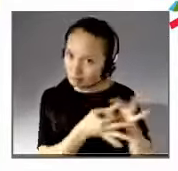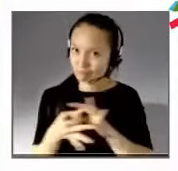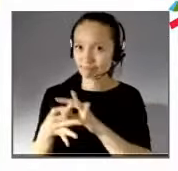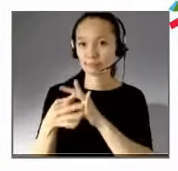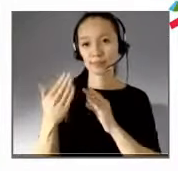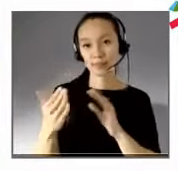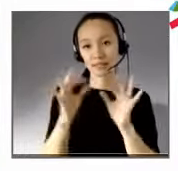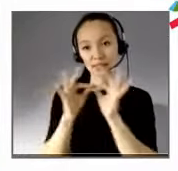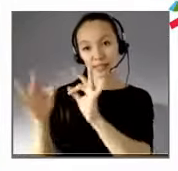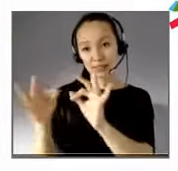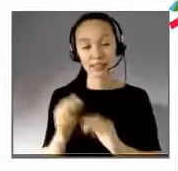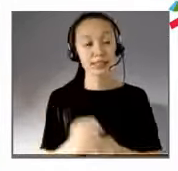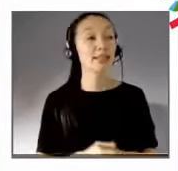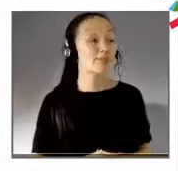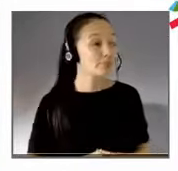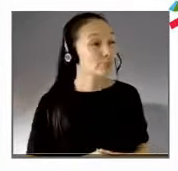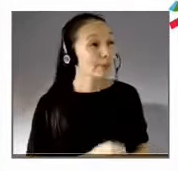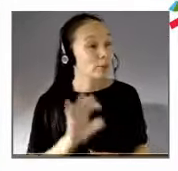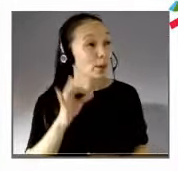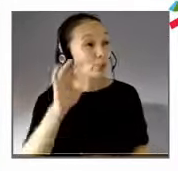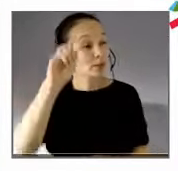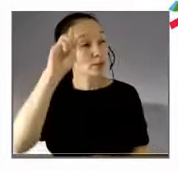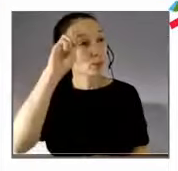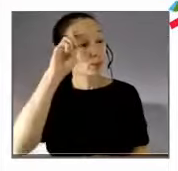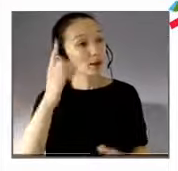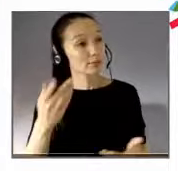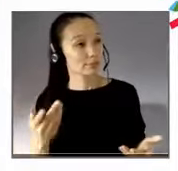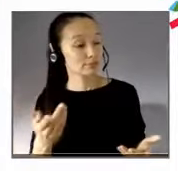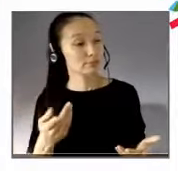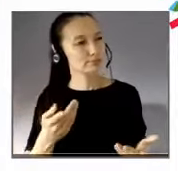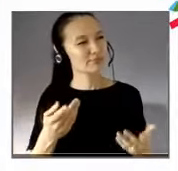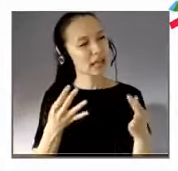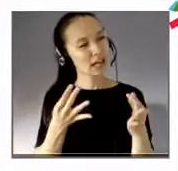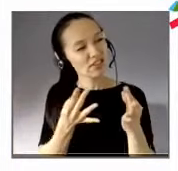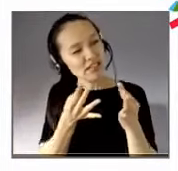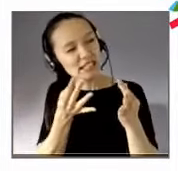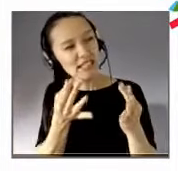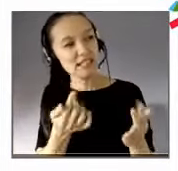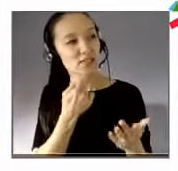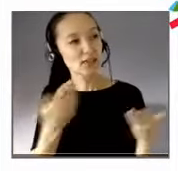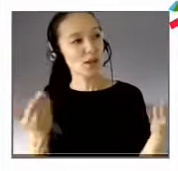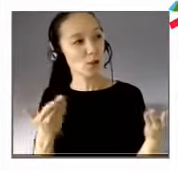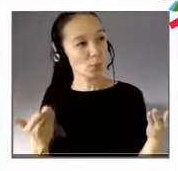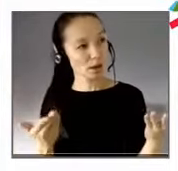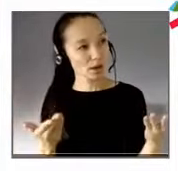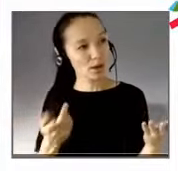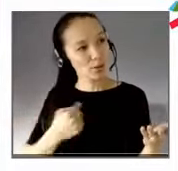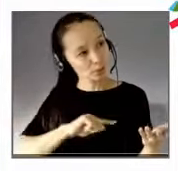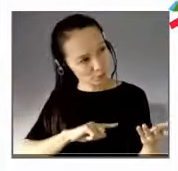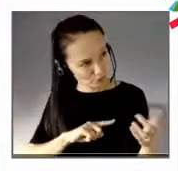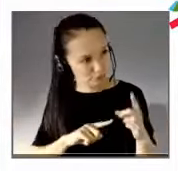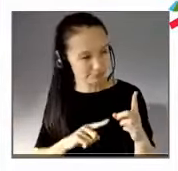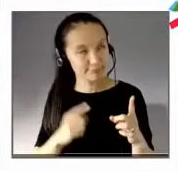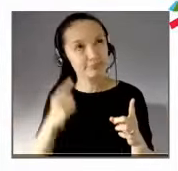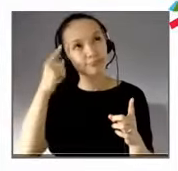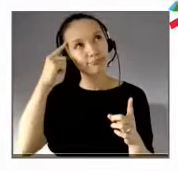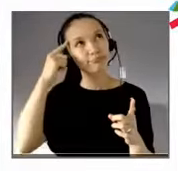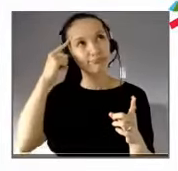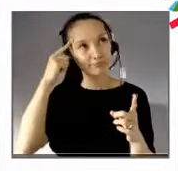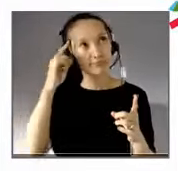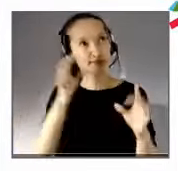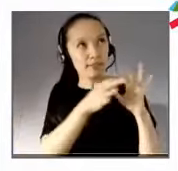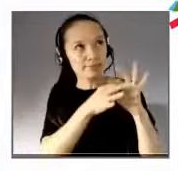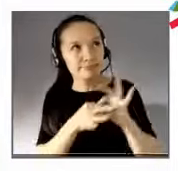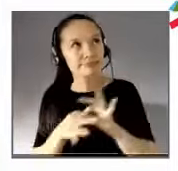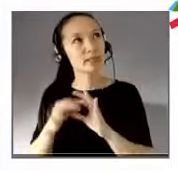non seulement on peut dire que la fragilité est un élément à prendre en compte, mais on peut presque considérer que